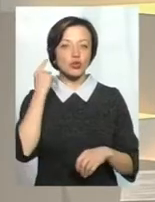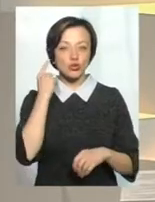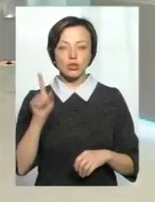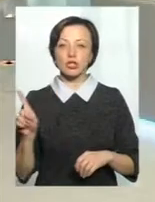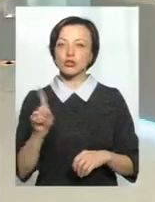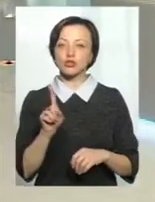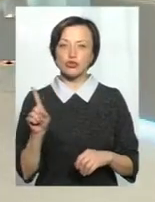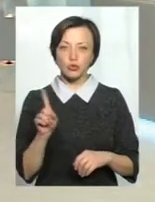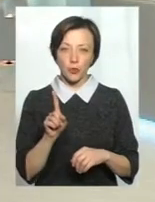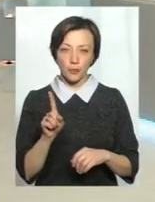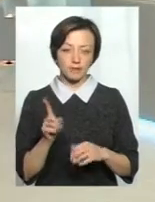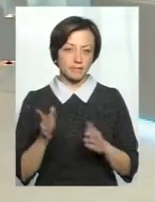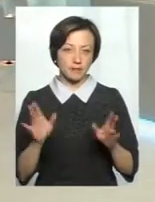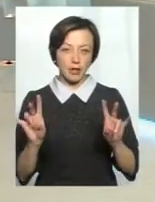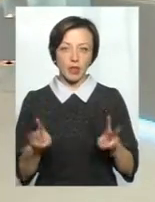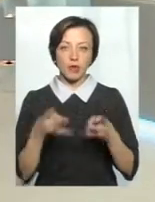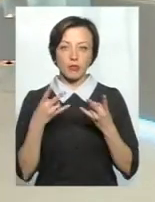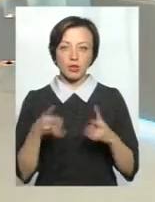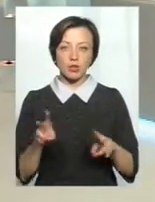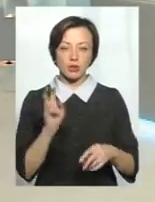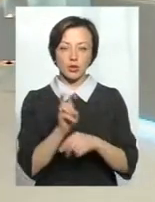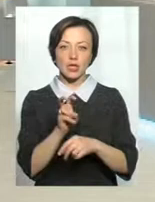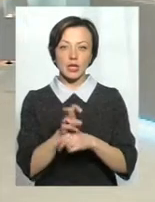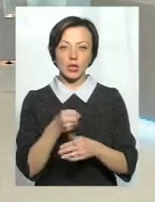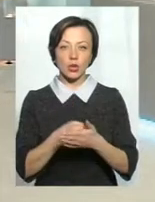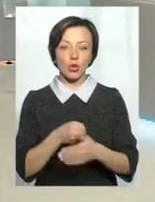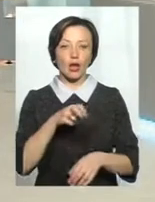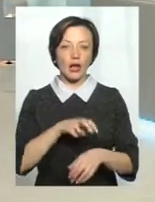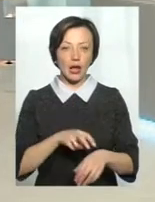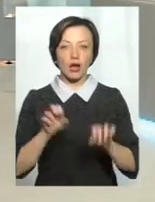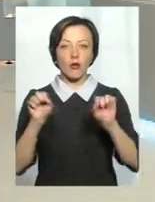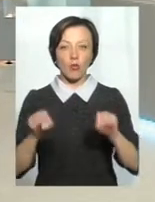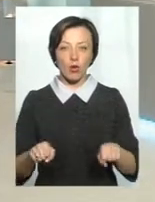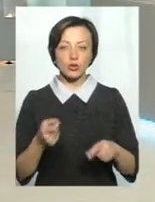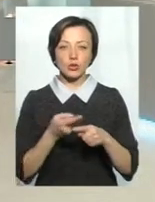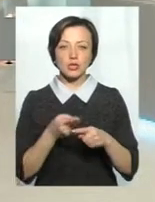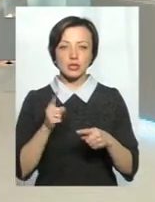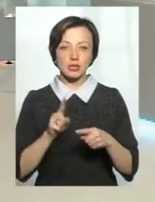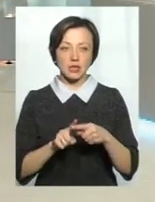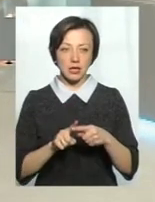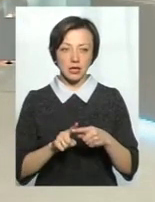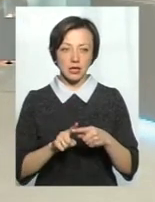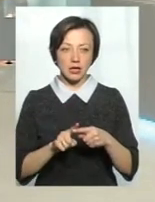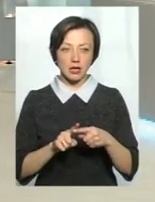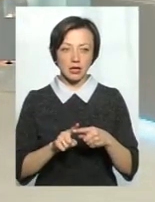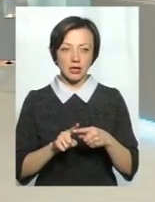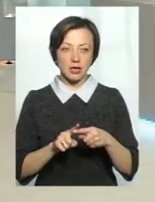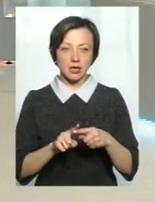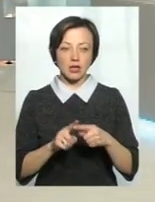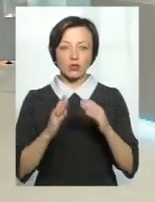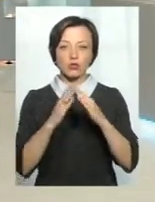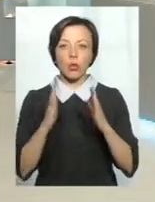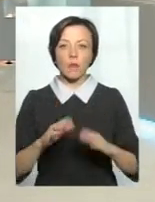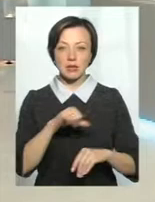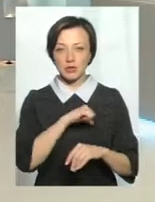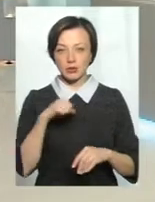не потрібно йти до лікаря, можна це освоїти, скажімо, якісь методи самостійно вдома. У нас